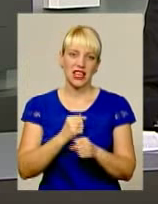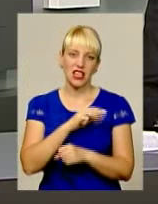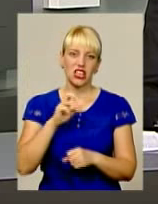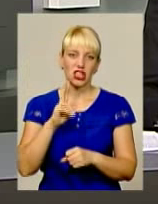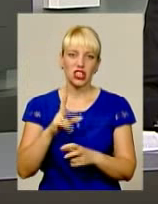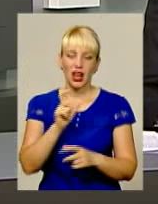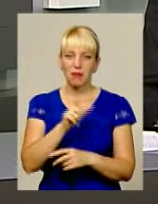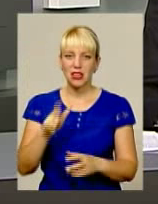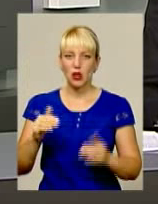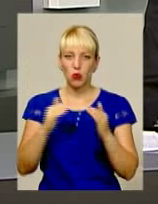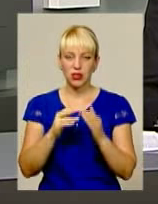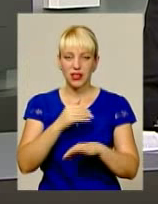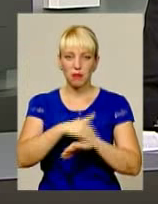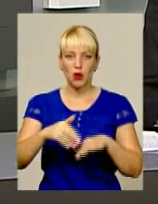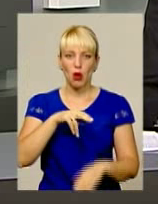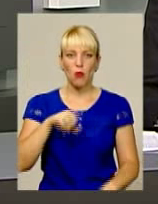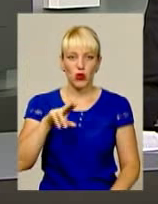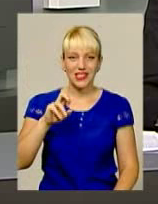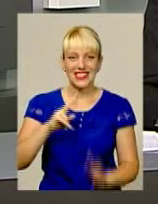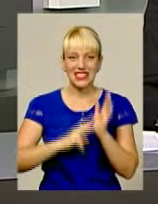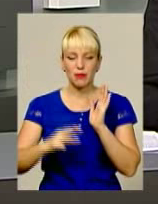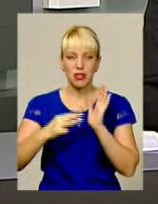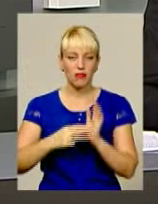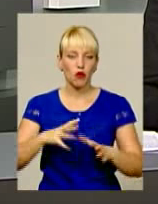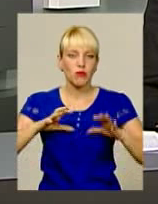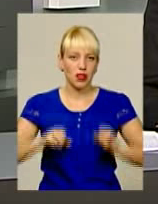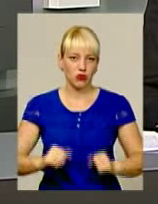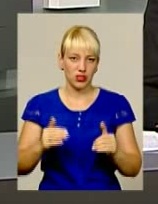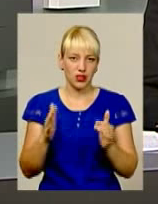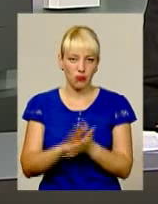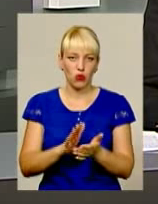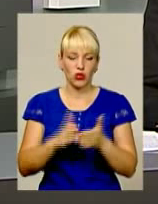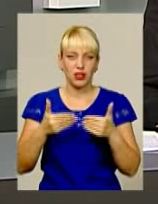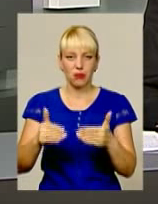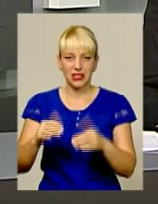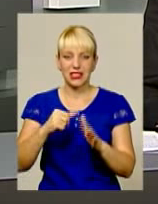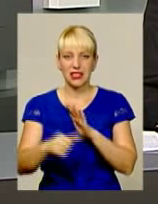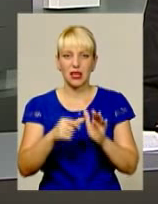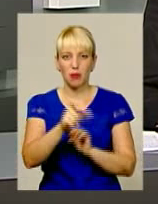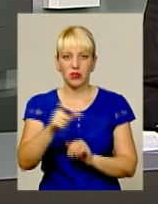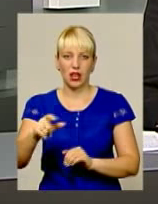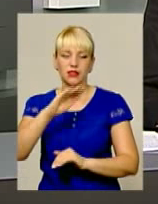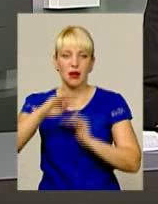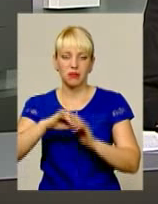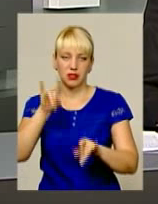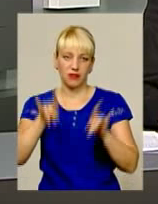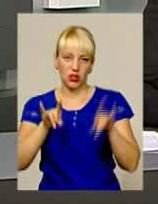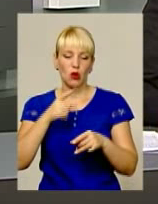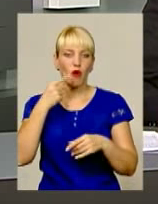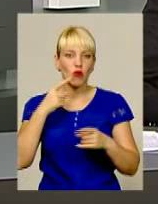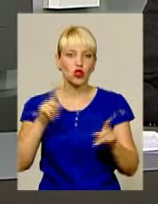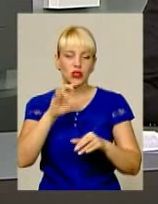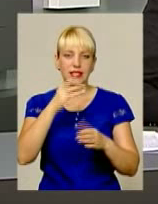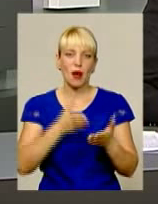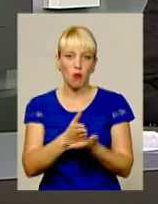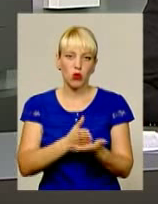ЖЕКів. Мешканцям будинку на Подільській, 78, набридли брудні під'їзди та безхатьки під вікнами. Переконують, що за послуги